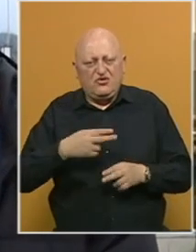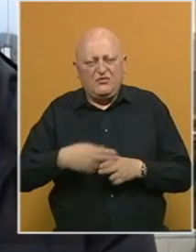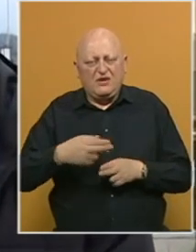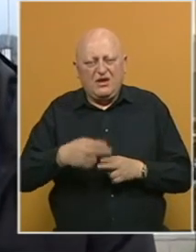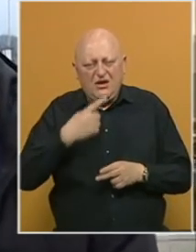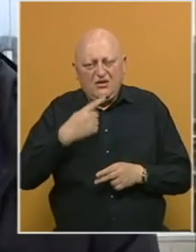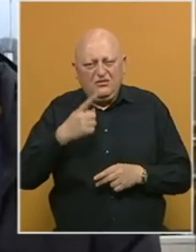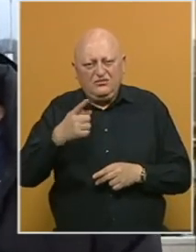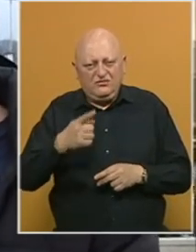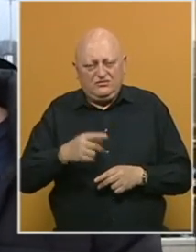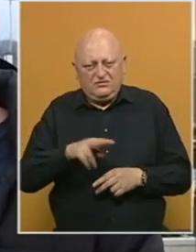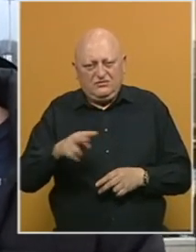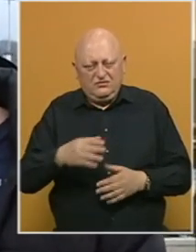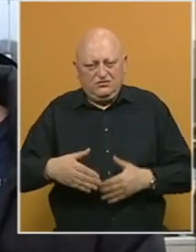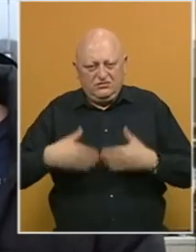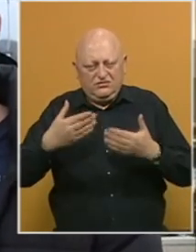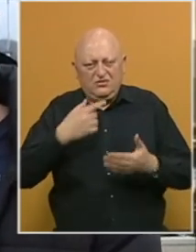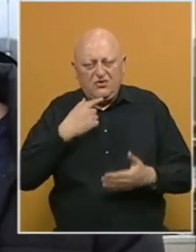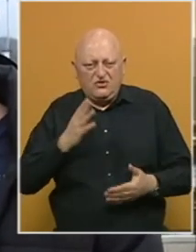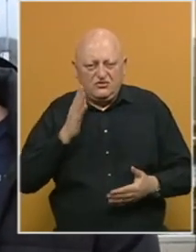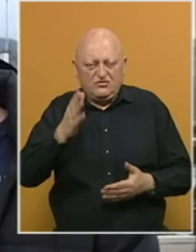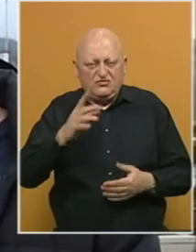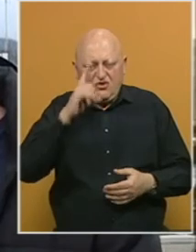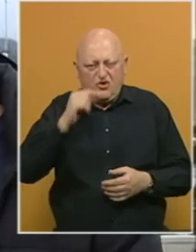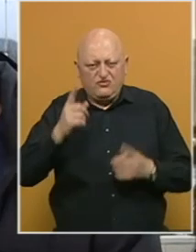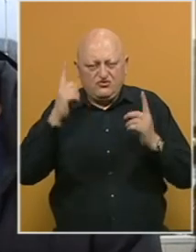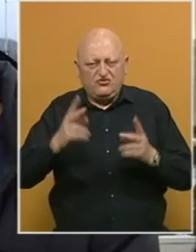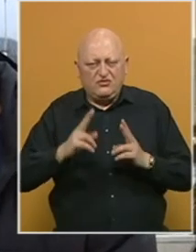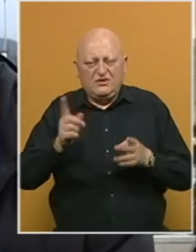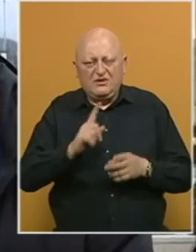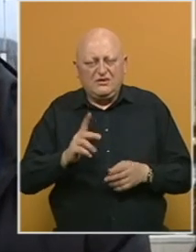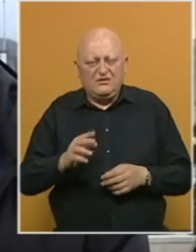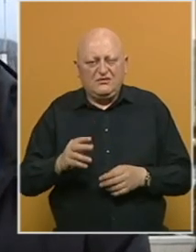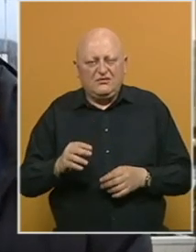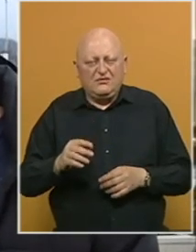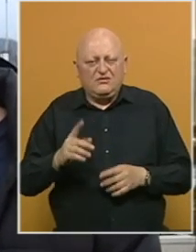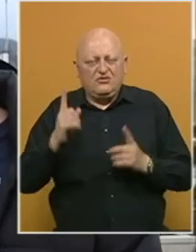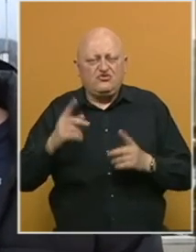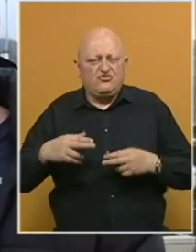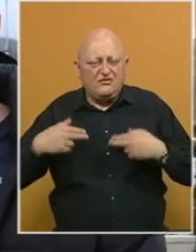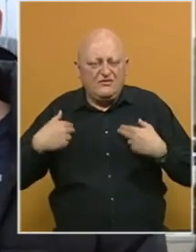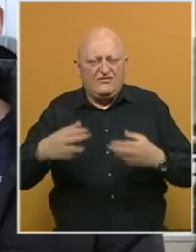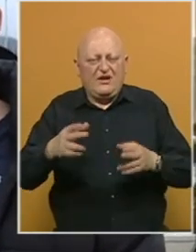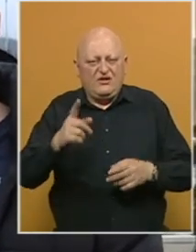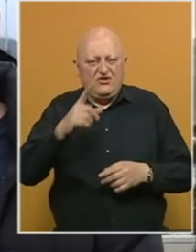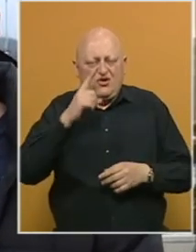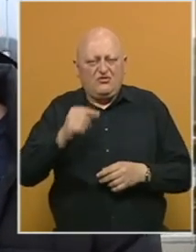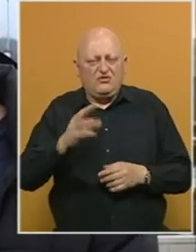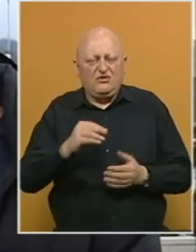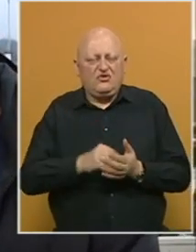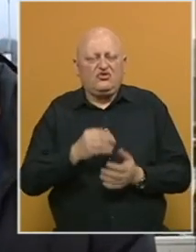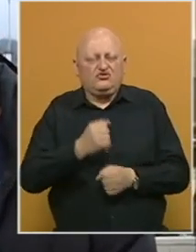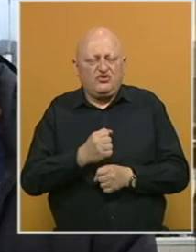kaže se da su oba dva njihova predloga koja je išla prema općinskom sudu. Neuredna kantonalna sud je samo vrata u općinskom sudu, još na neke